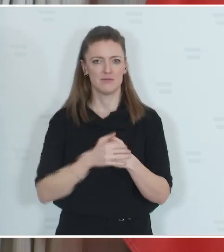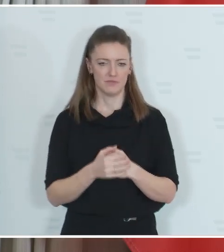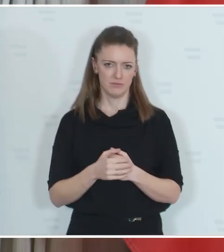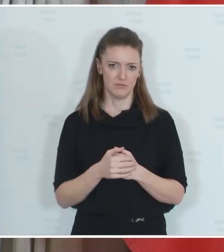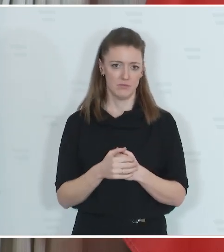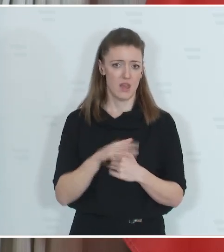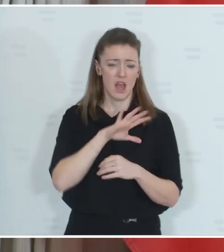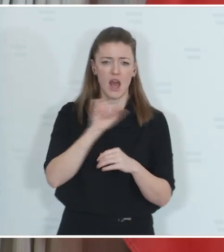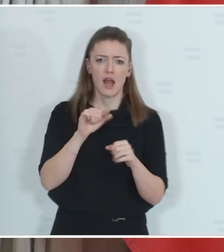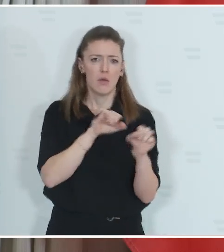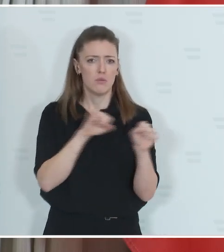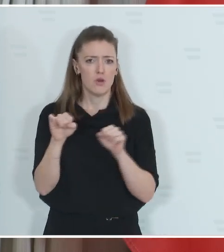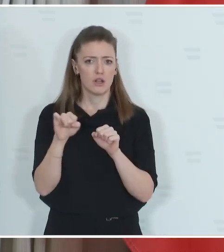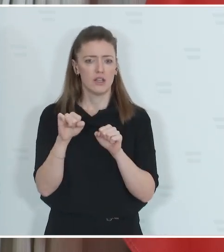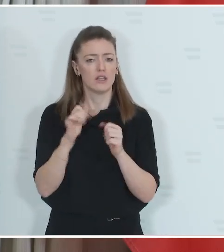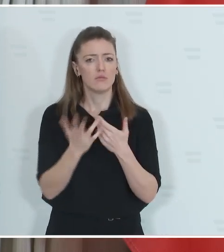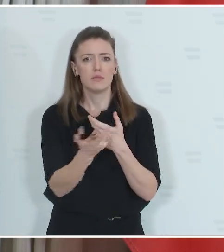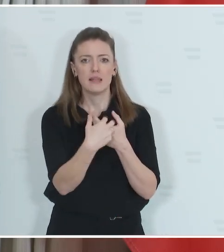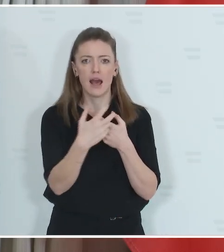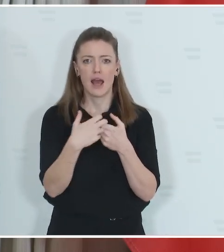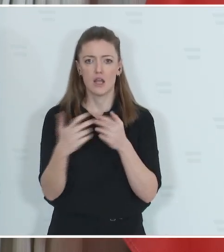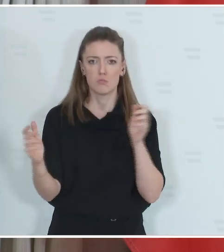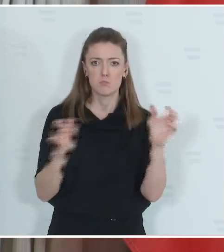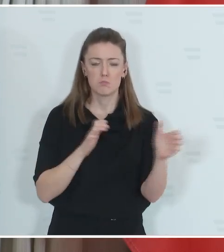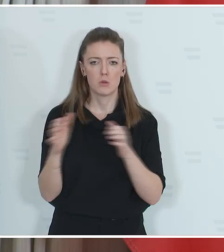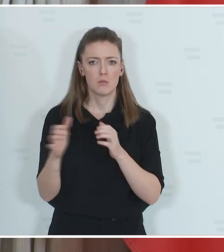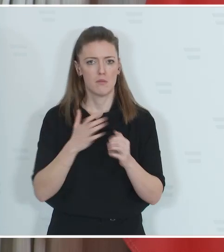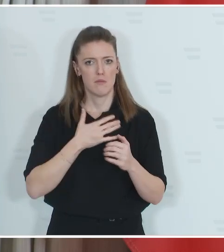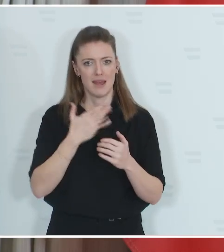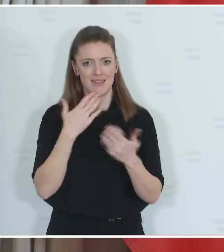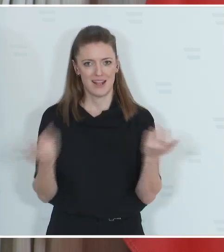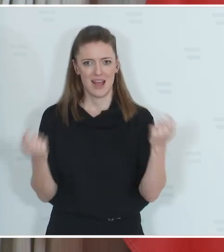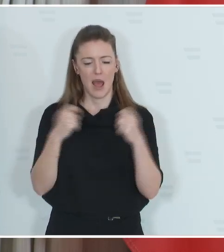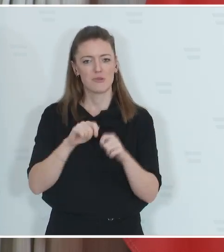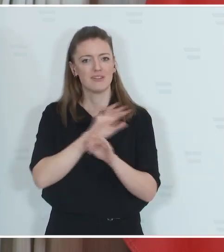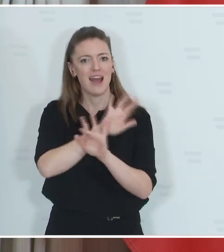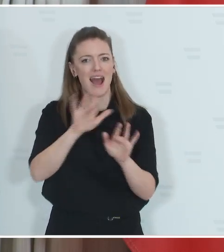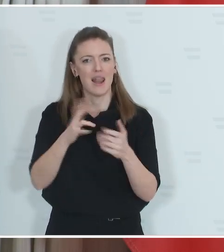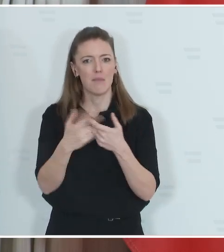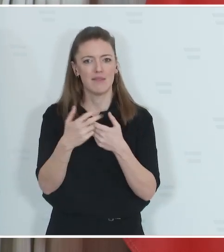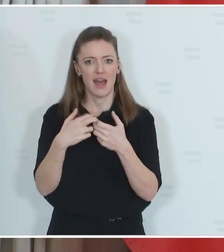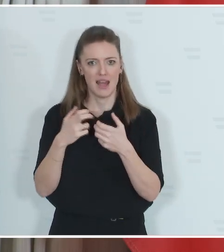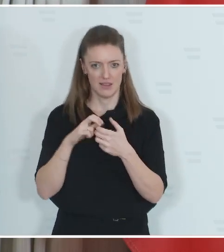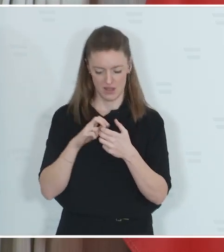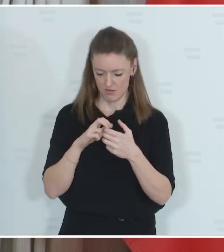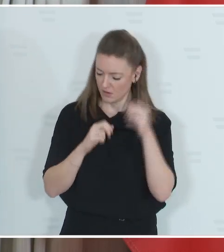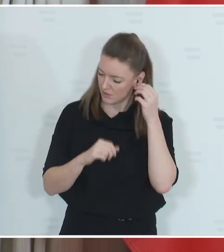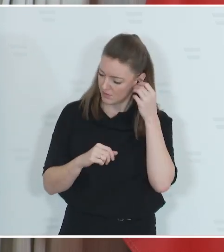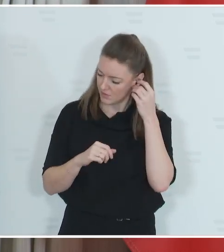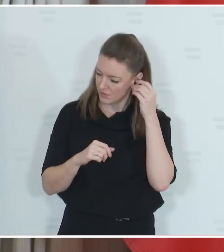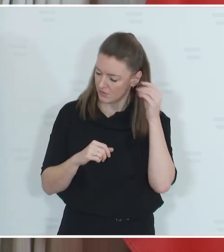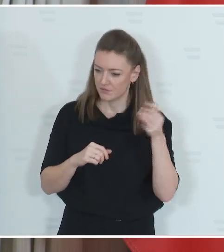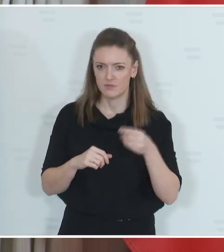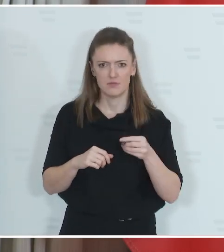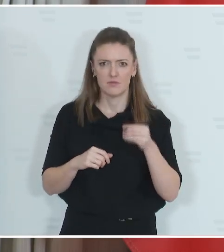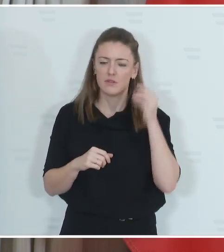haben alle die Möglichkeit, sich zu beteiligen und sich einzubringen. Mein Dank abschließend an alle Beteiligten. Es hat eine ganze